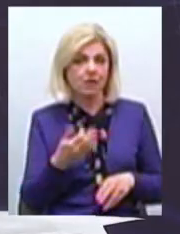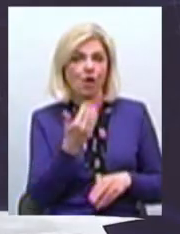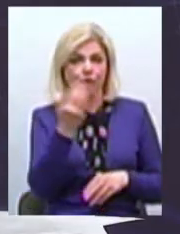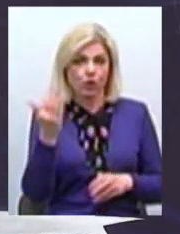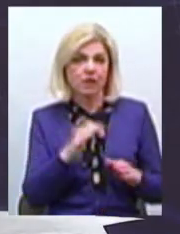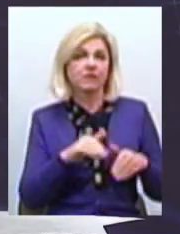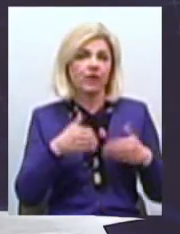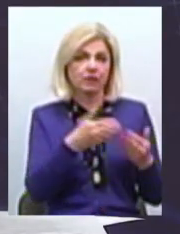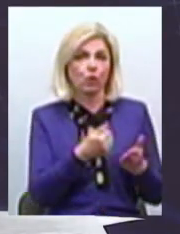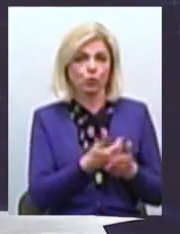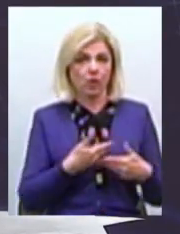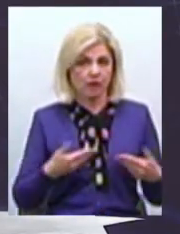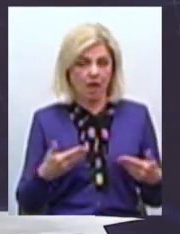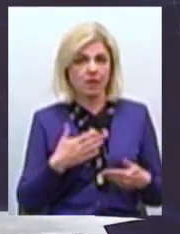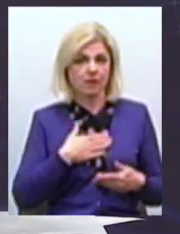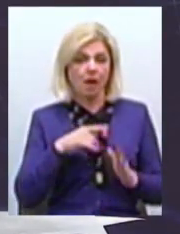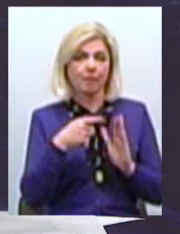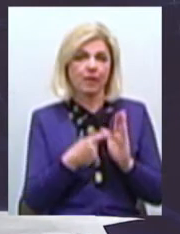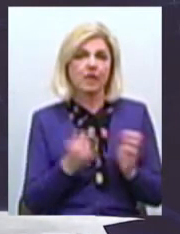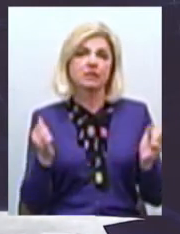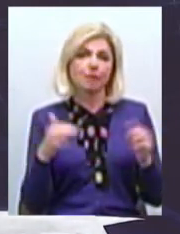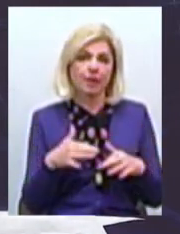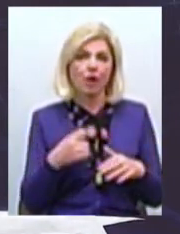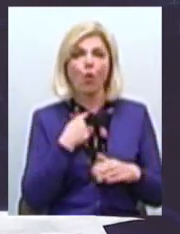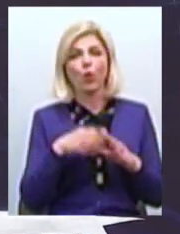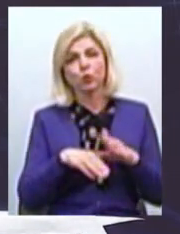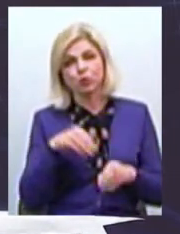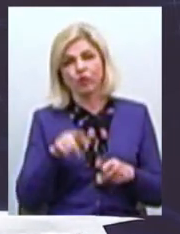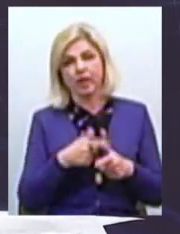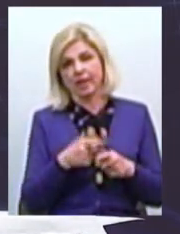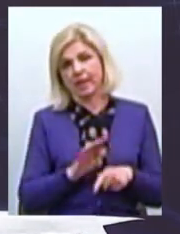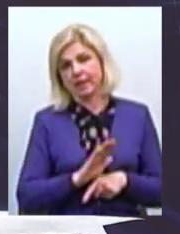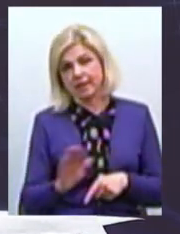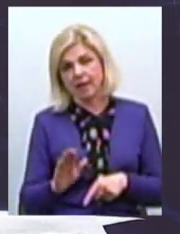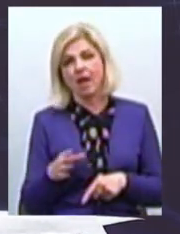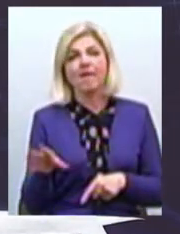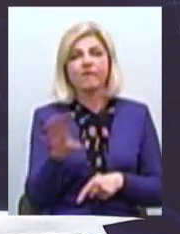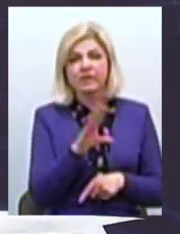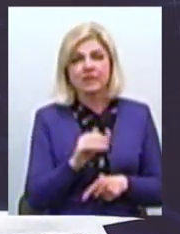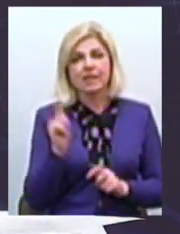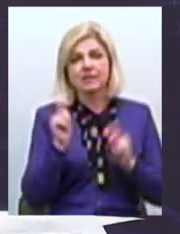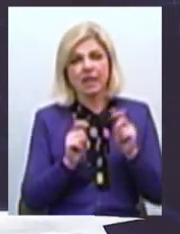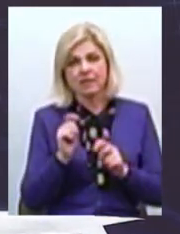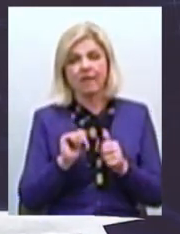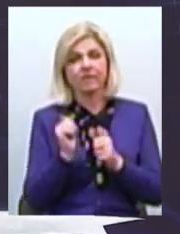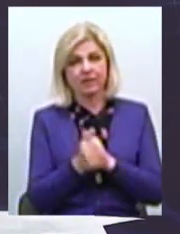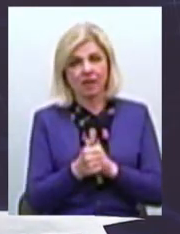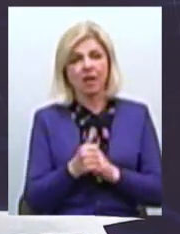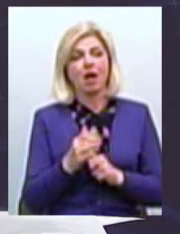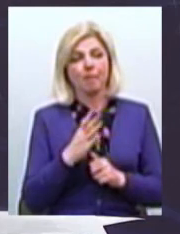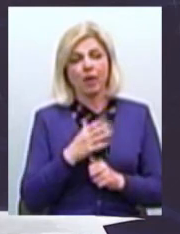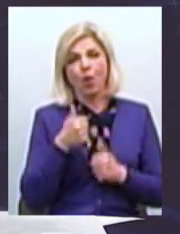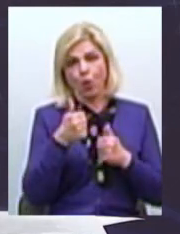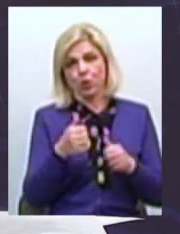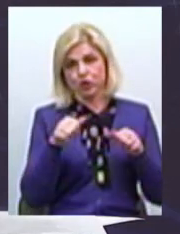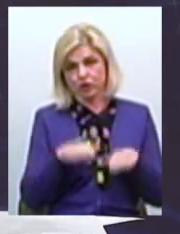звертаються до нас Вже наше питання, чи збиратися на сесії Голосувати чи ні Так як по всіх сесіях, які позачергові Прийняті позитивні